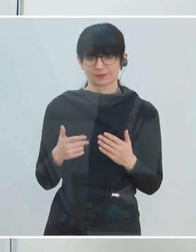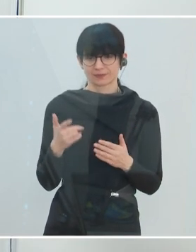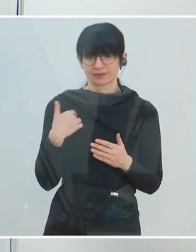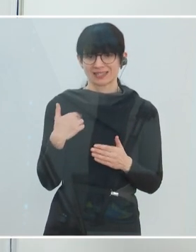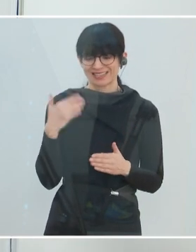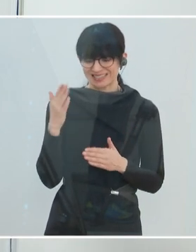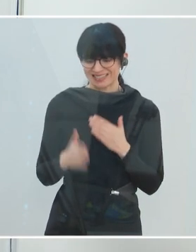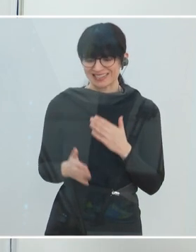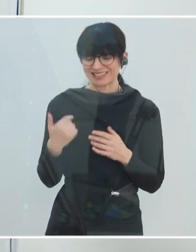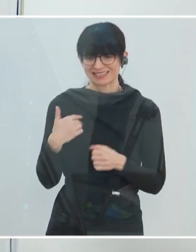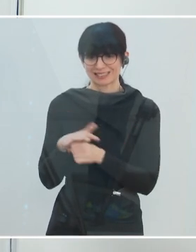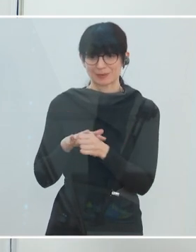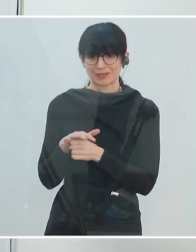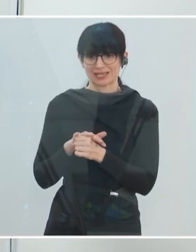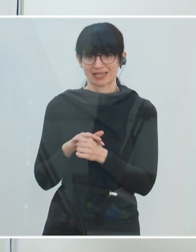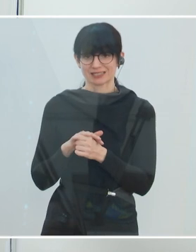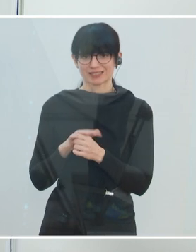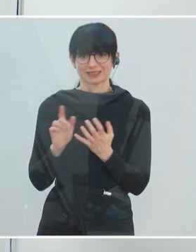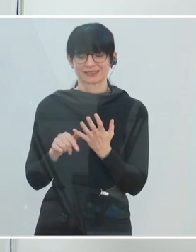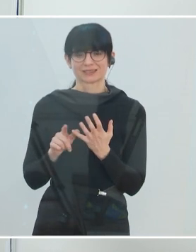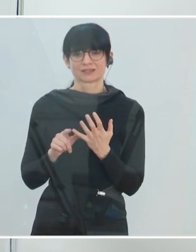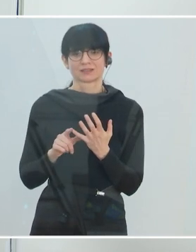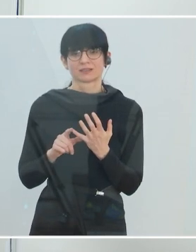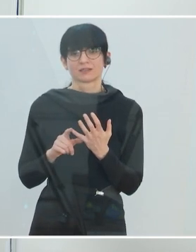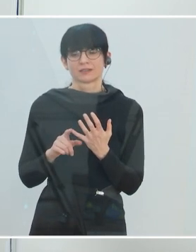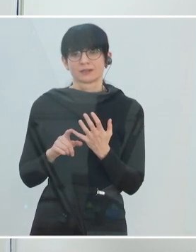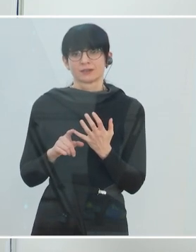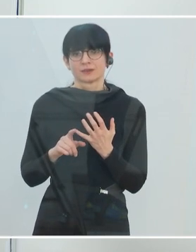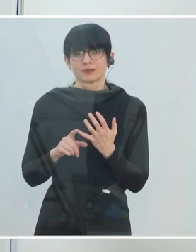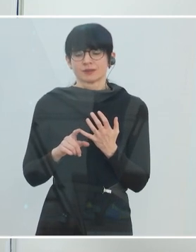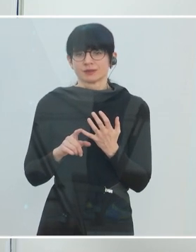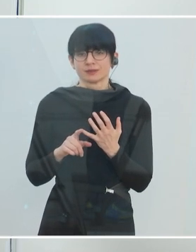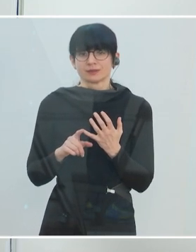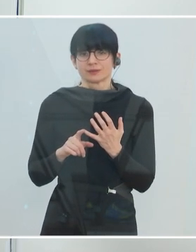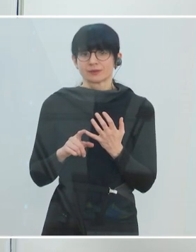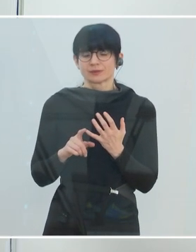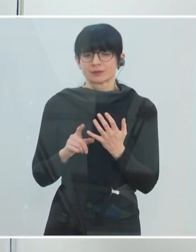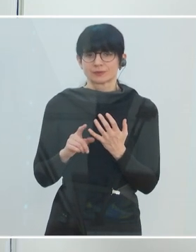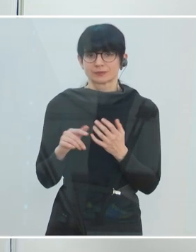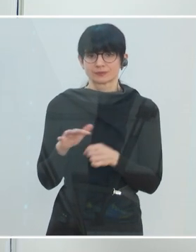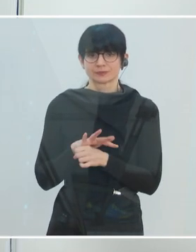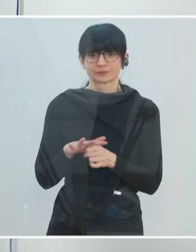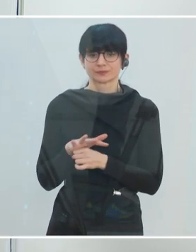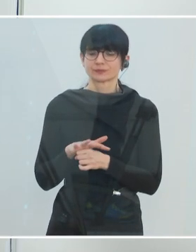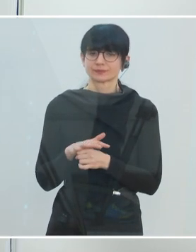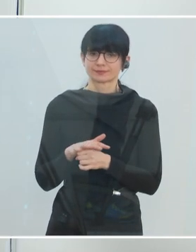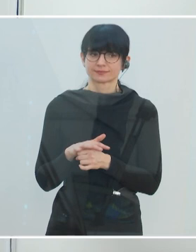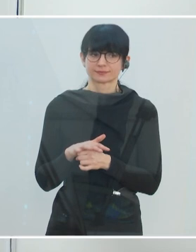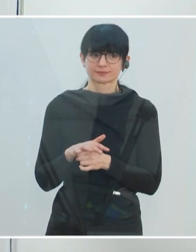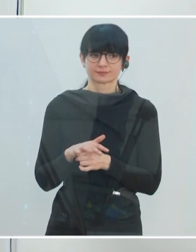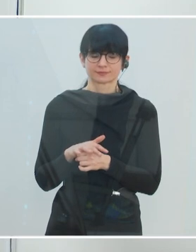ist wirklich der letzte Bereich, das ist der fünfte, und dann bin ich auch schon am Ende. Der fünfte Bereich ist der, wo es darum geht,